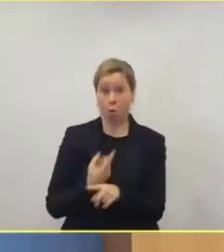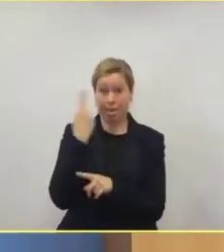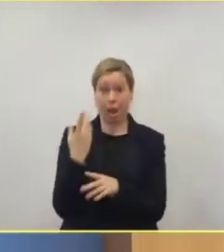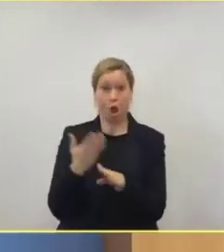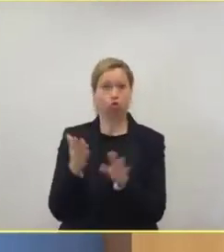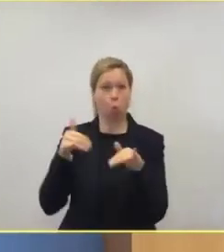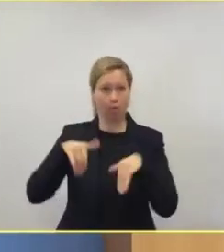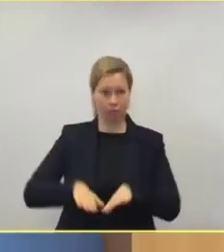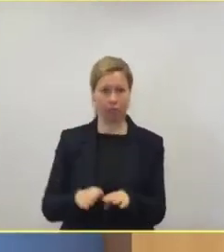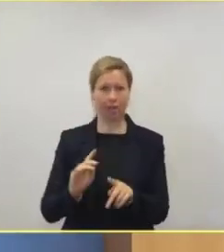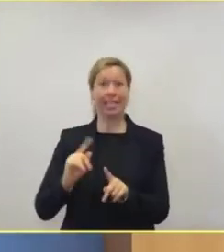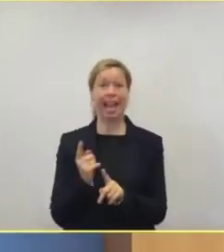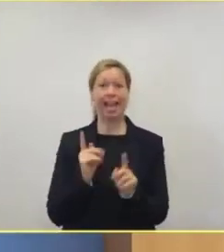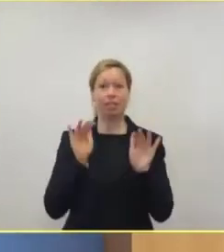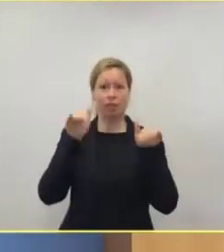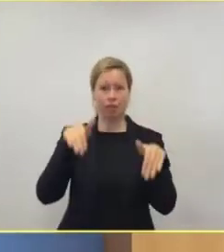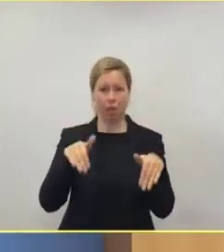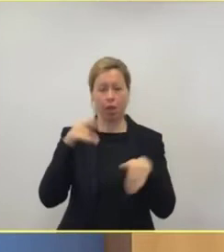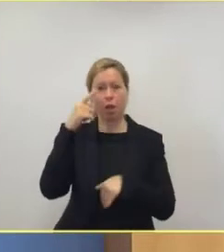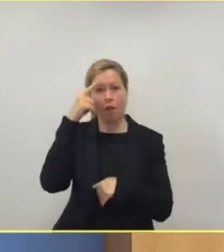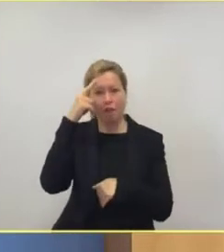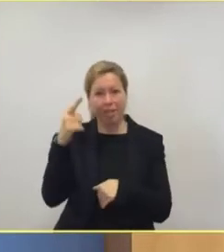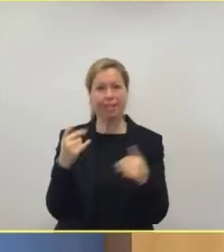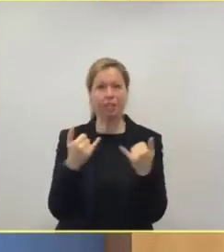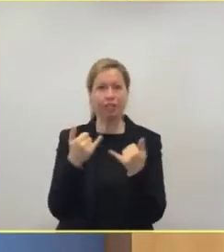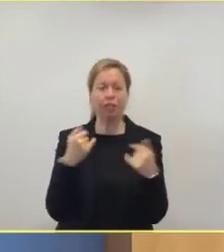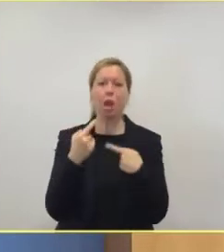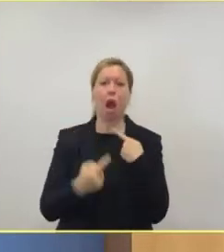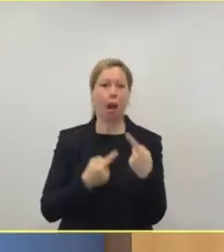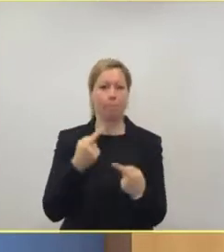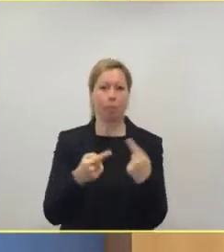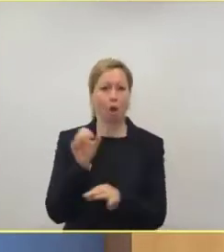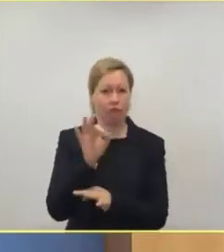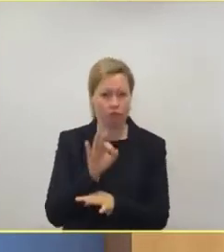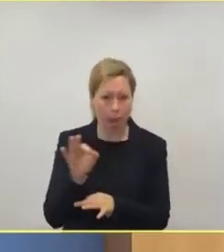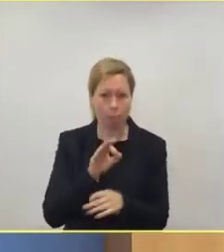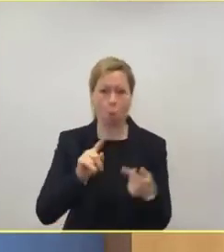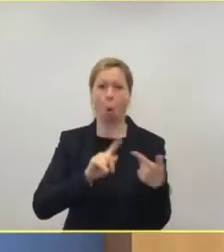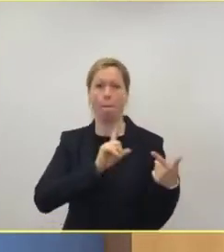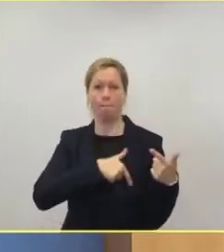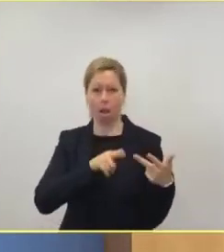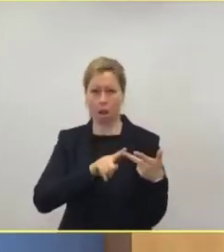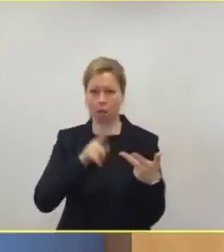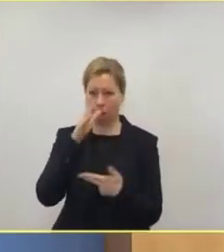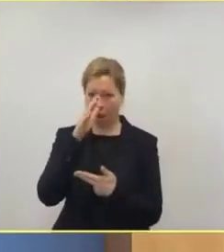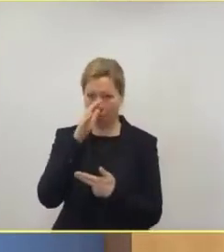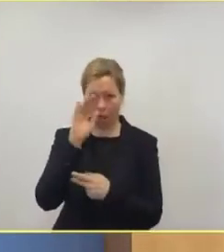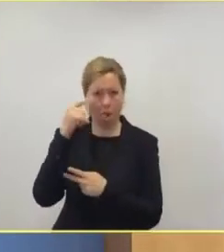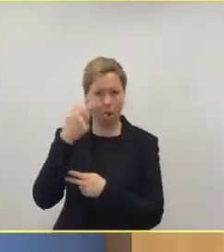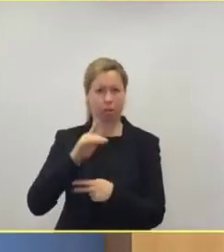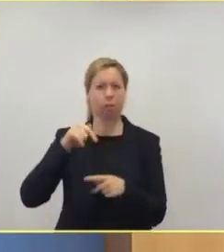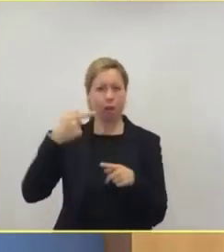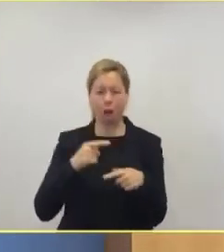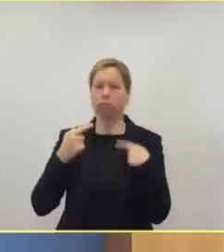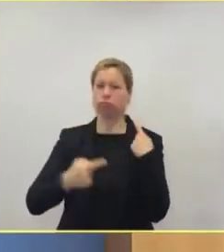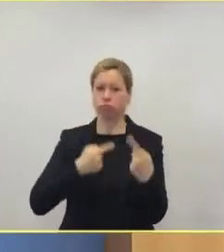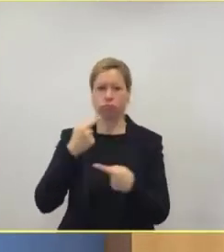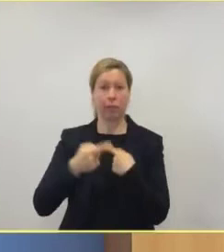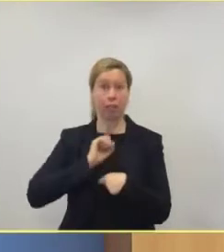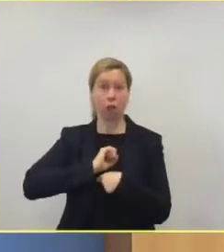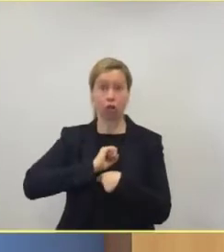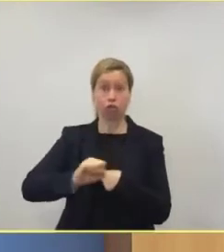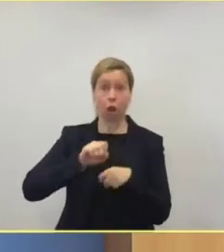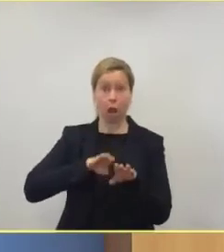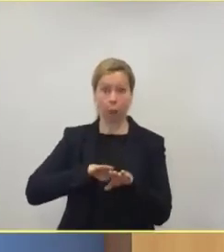März sehr sachte angegangen ist. Dann hatten wir Ereignisse wie Ischgl etc., wo die Kurve sehr schnell anstieg. Und ich sage,